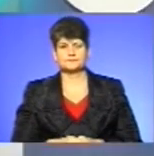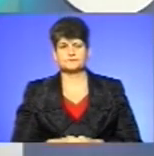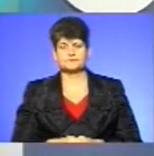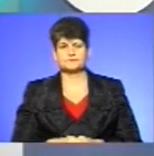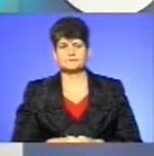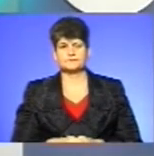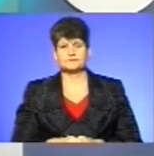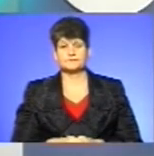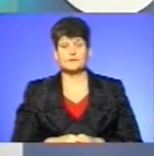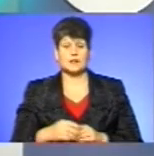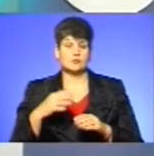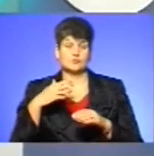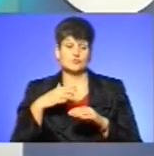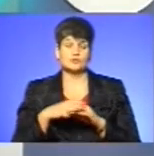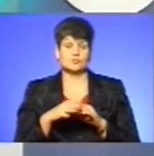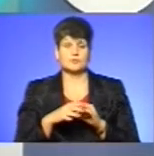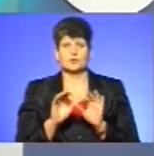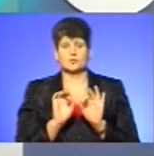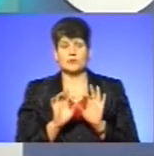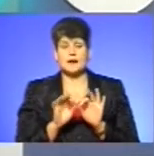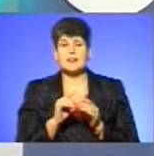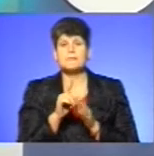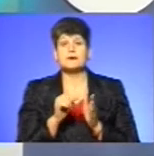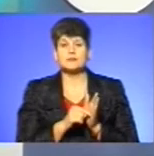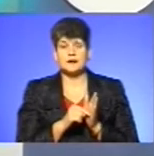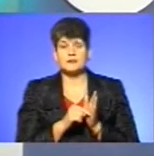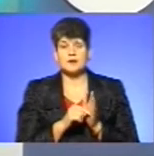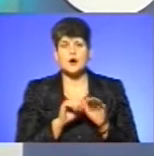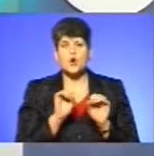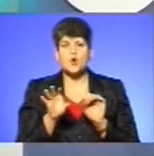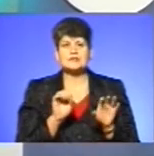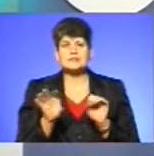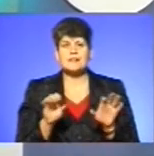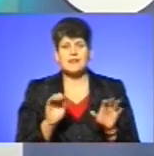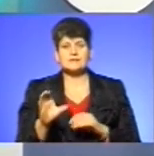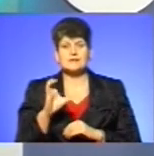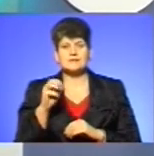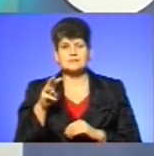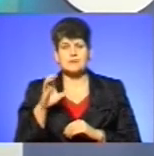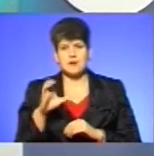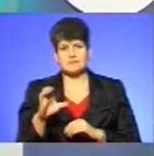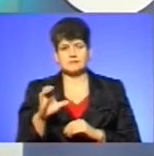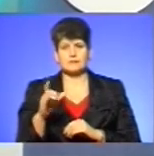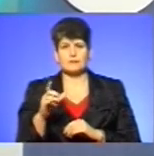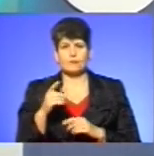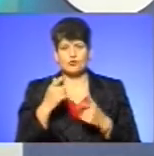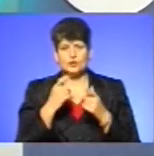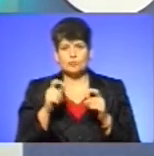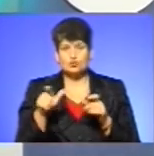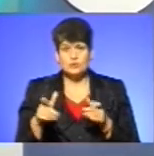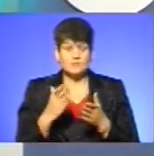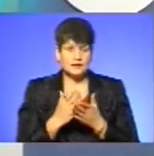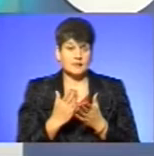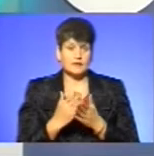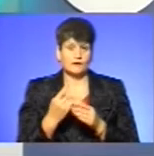Досить зрозуміло пояснено у сюжеті. Але питання, розсилається таке смс-повідомлення людям, які знаходяться в одному,